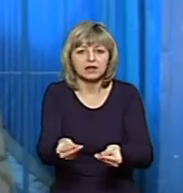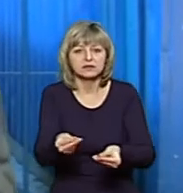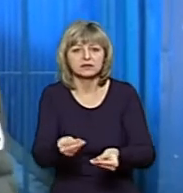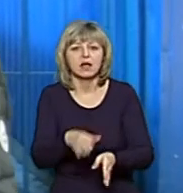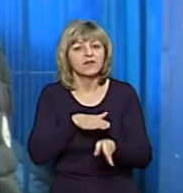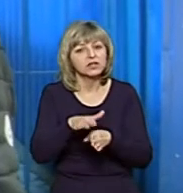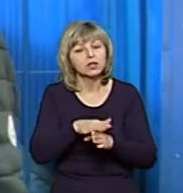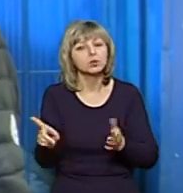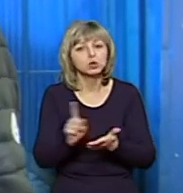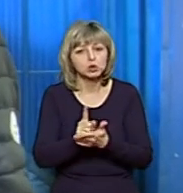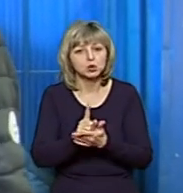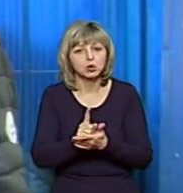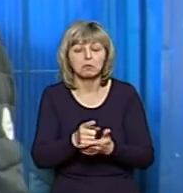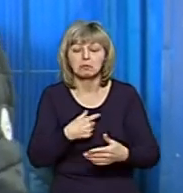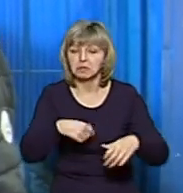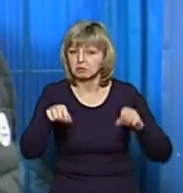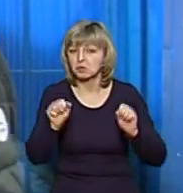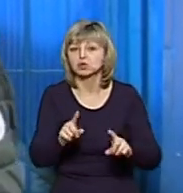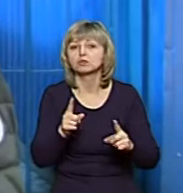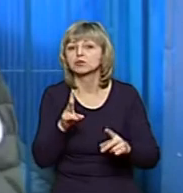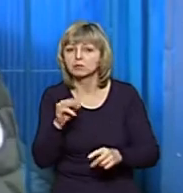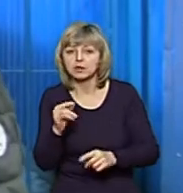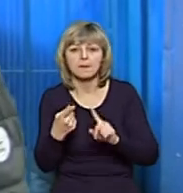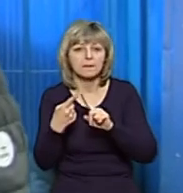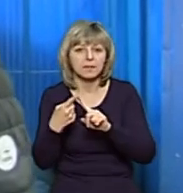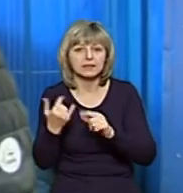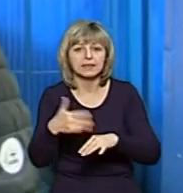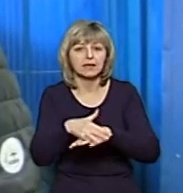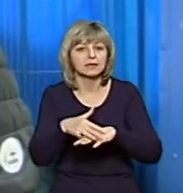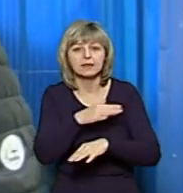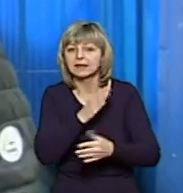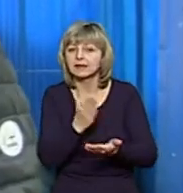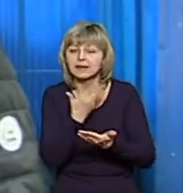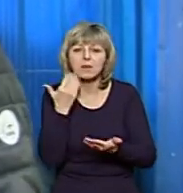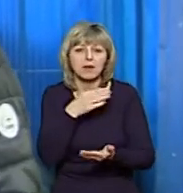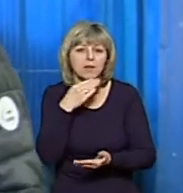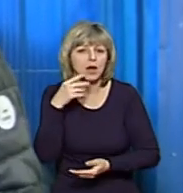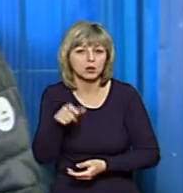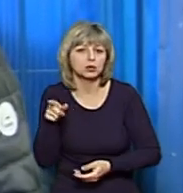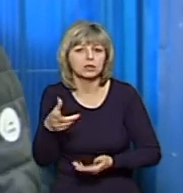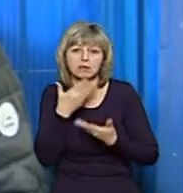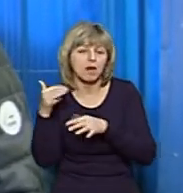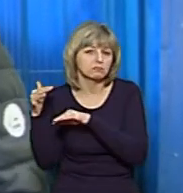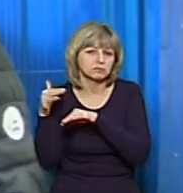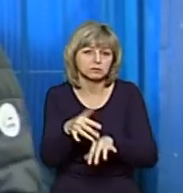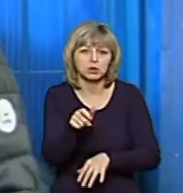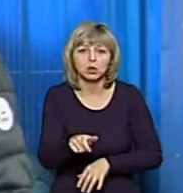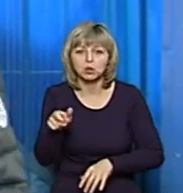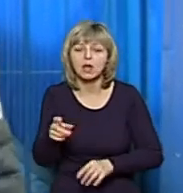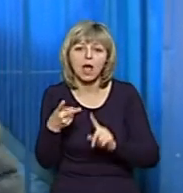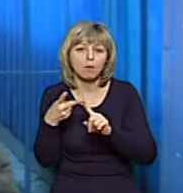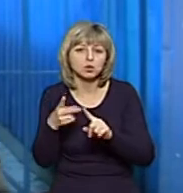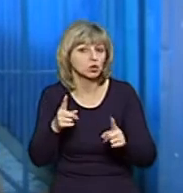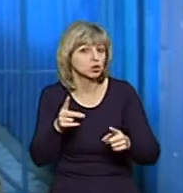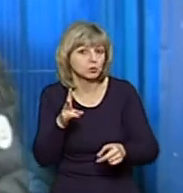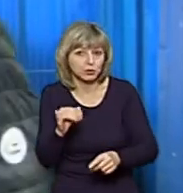Притриматись норм? Ми запросто можемо. Чому ні? По-перше, зараз на ринку не є стільки багато людей, немає такого напливу людей. А по